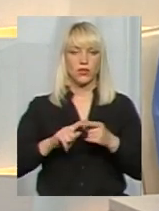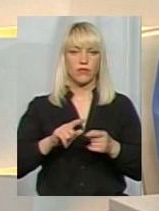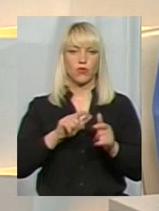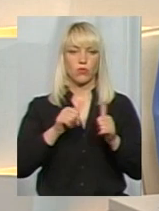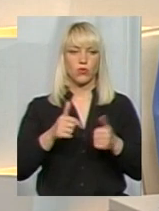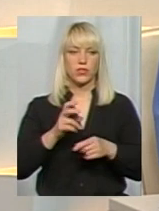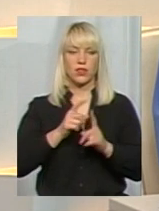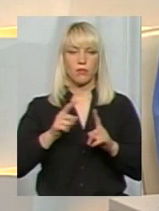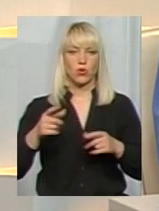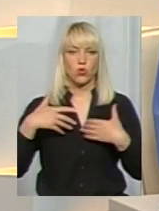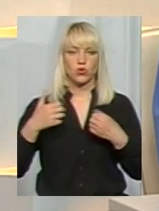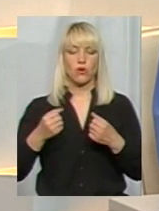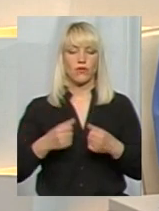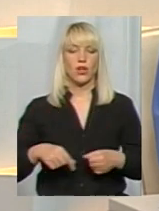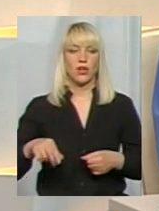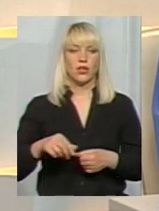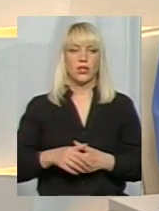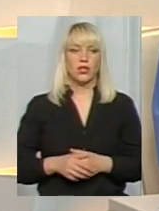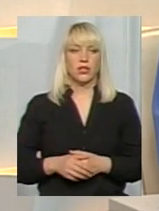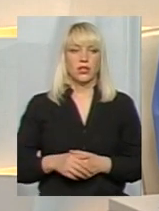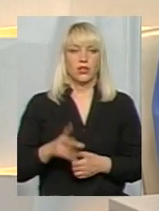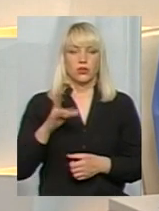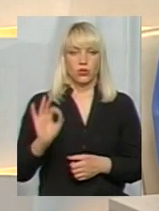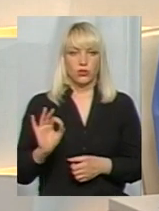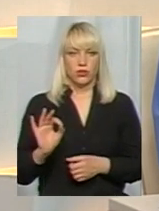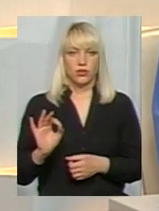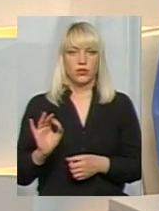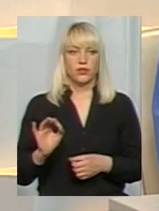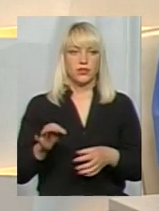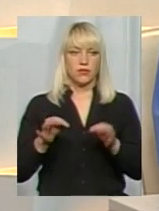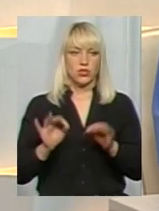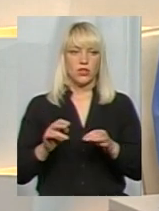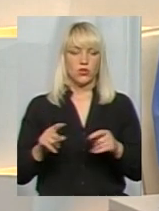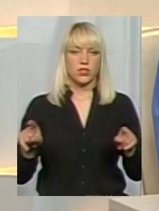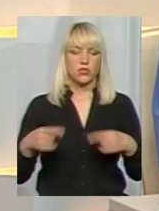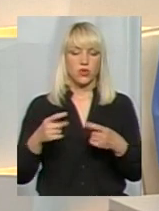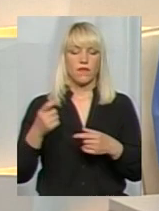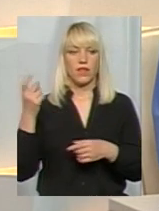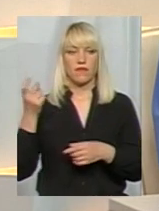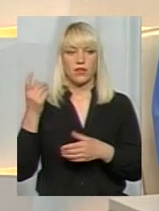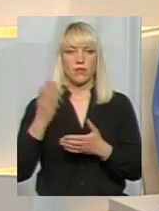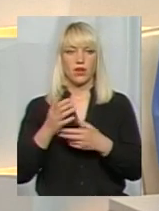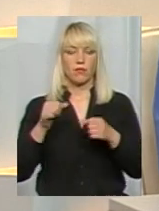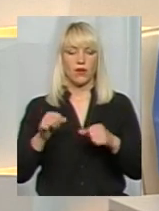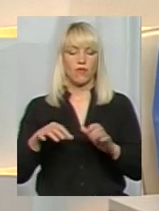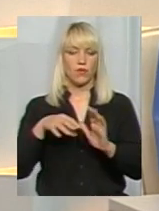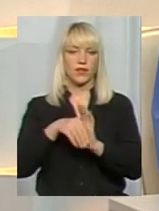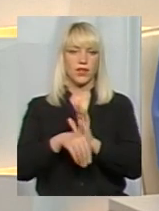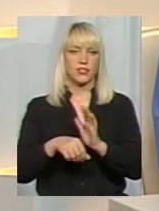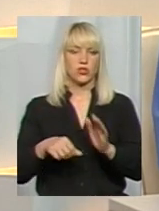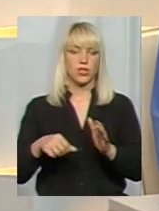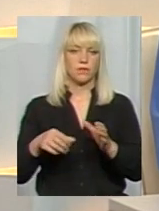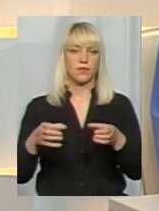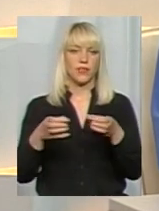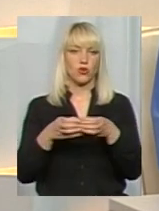оздоровлення відповідно до типових штатів, але, звичайно, що засновник або ж власник має право внести до штатного